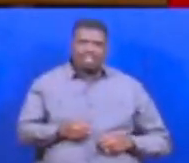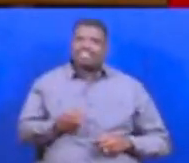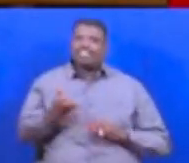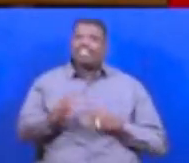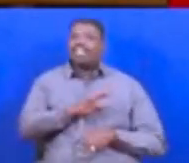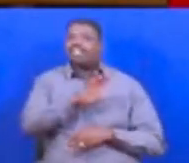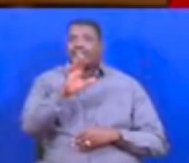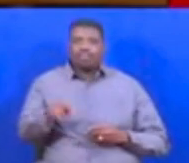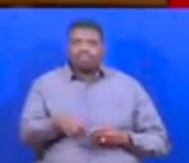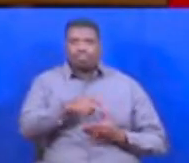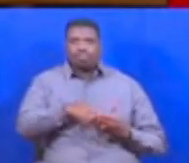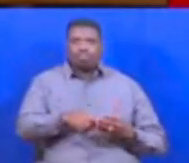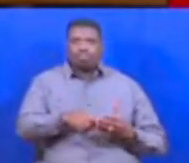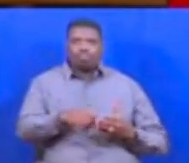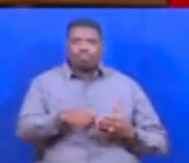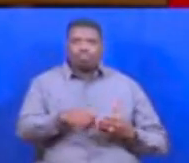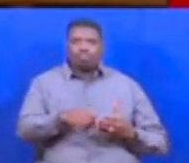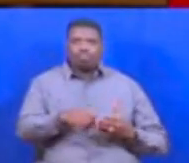zote Ukitembea vitu